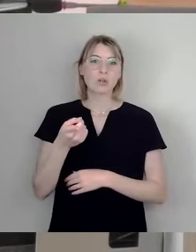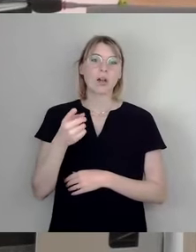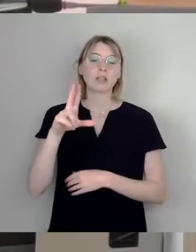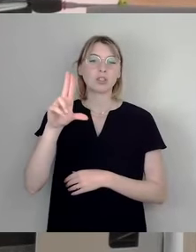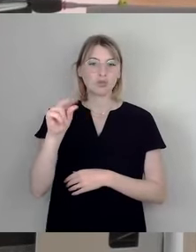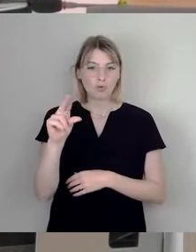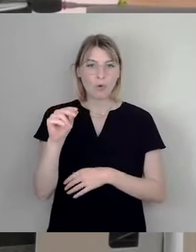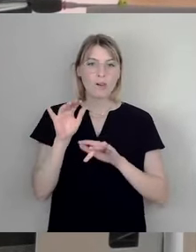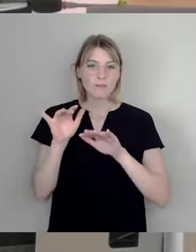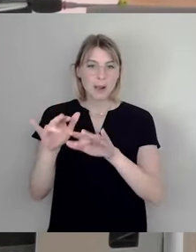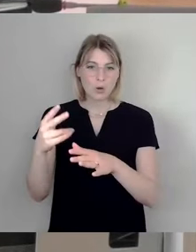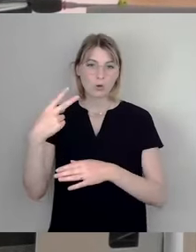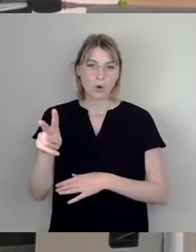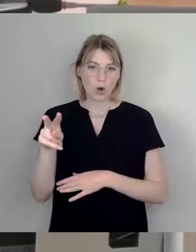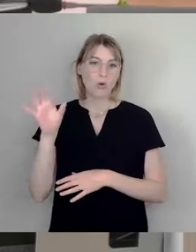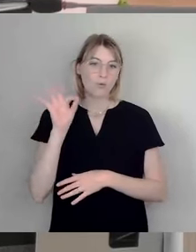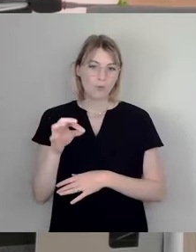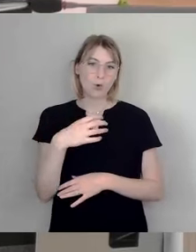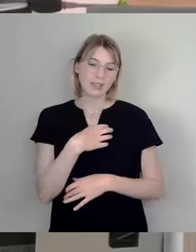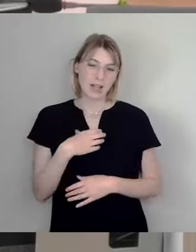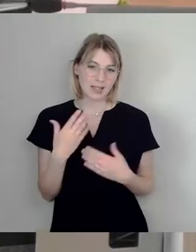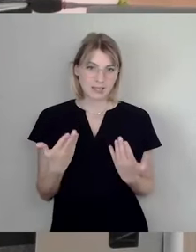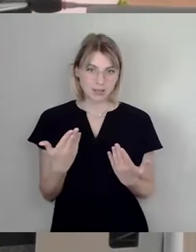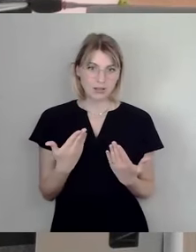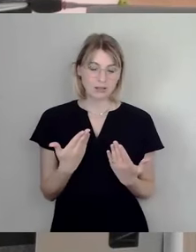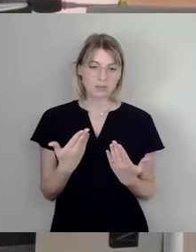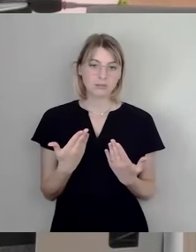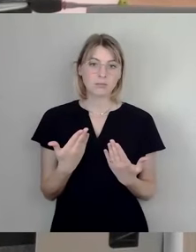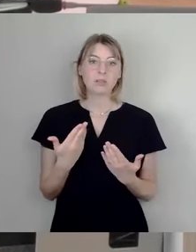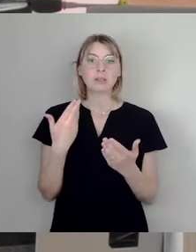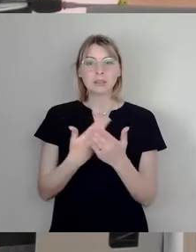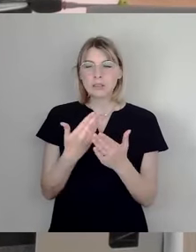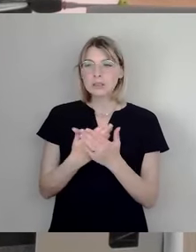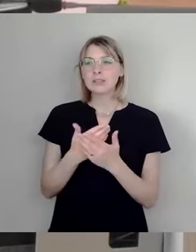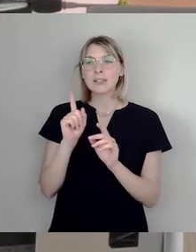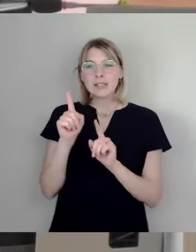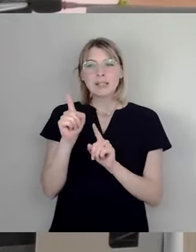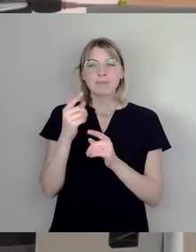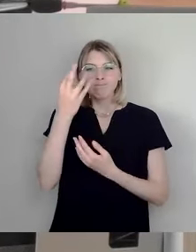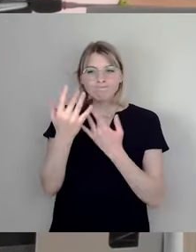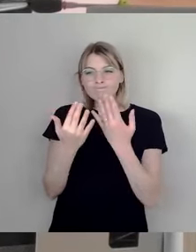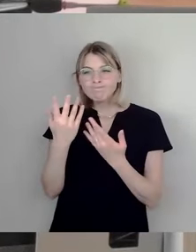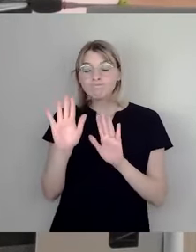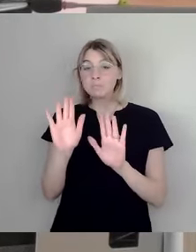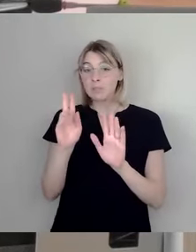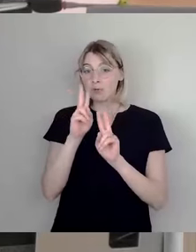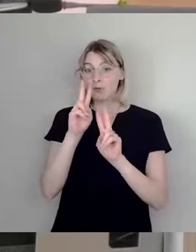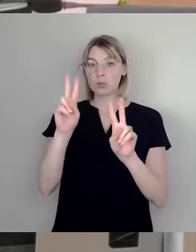Schon daran erkennt man, dass das sehr, sehr vorsichtig kalkuliert ist, denn die Nossner Brücke allein